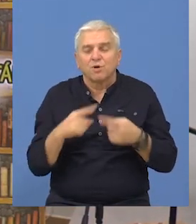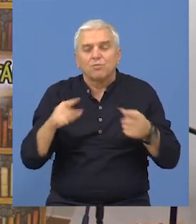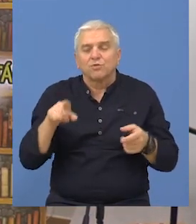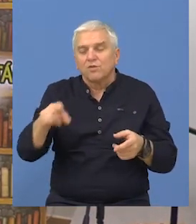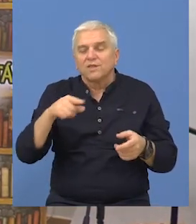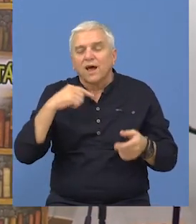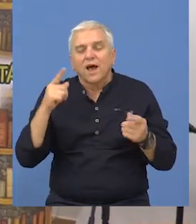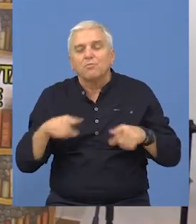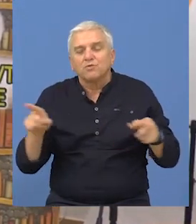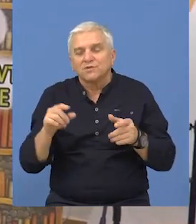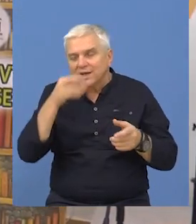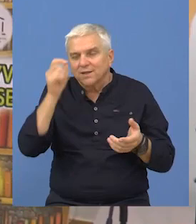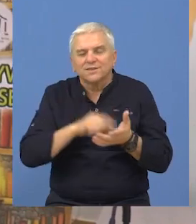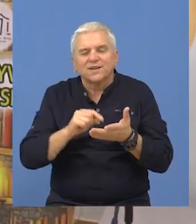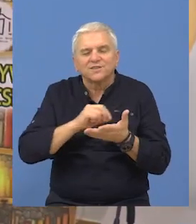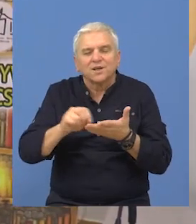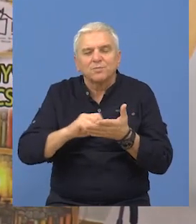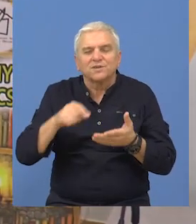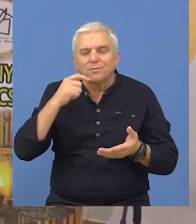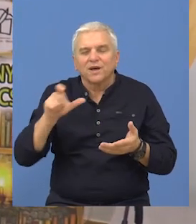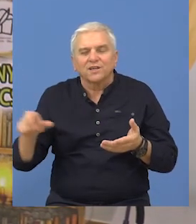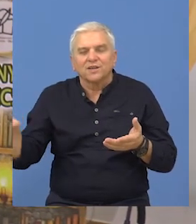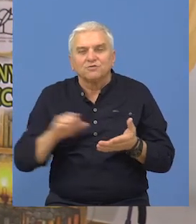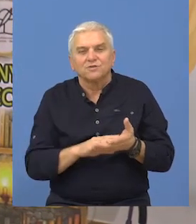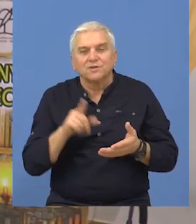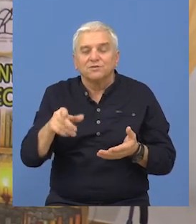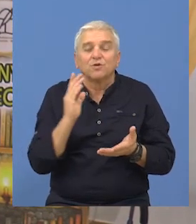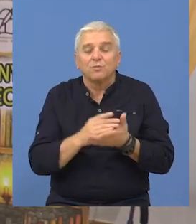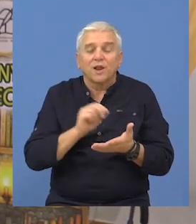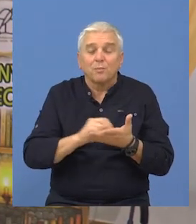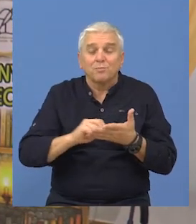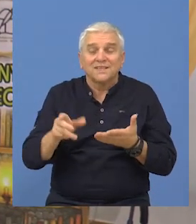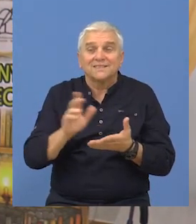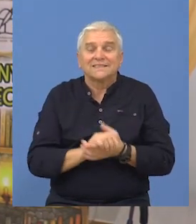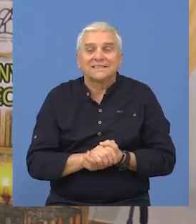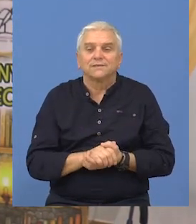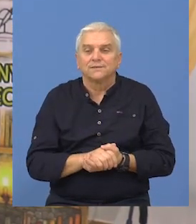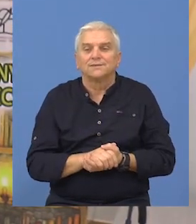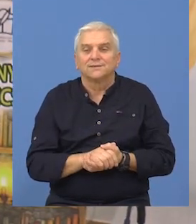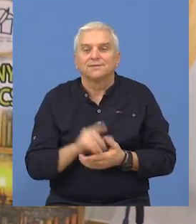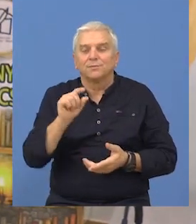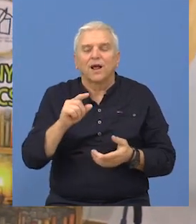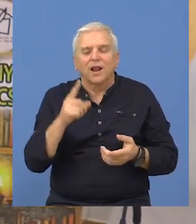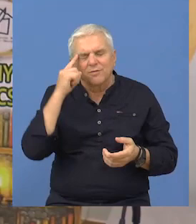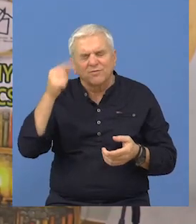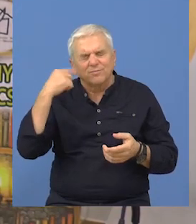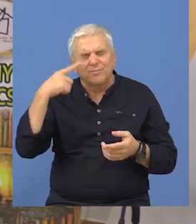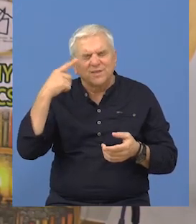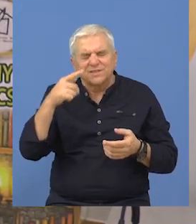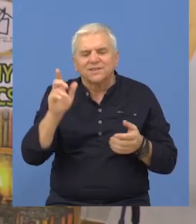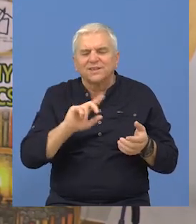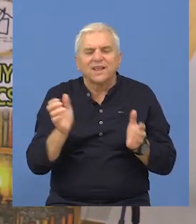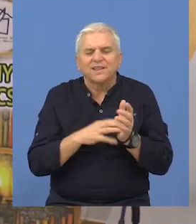zahtevala neke tekstove. A ovo je ipak napisano u nekoj formi koja